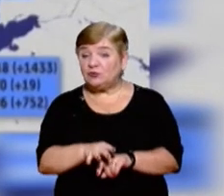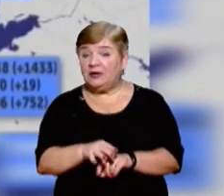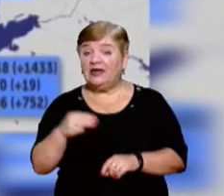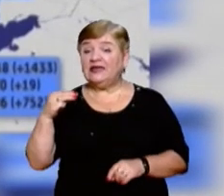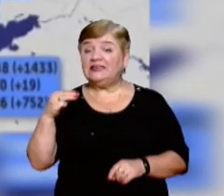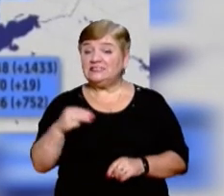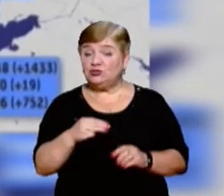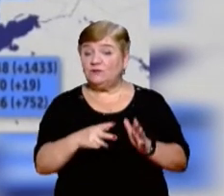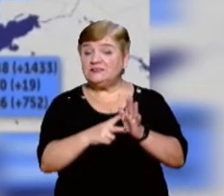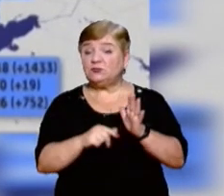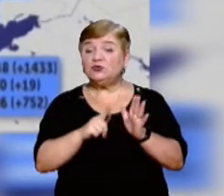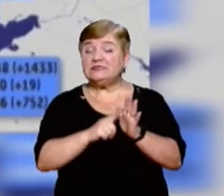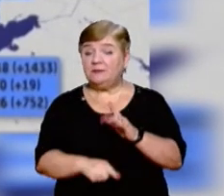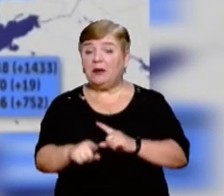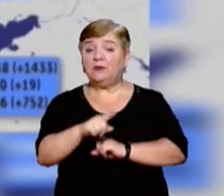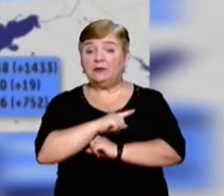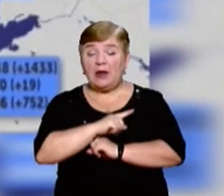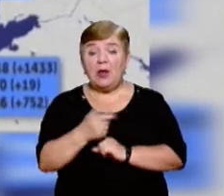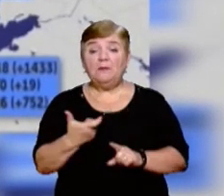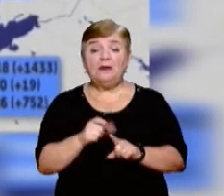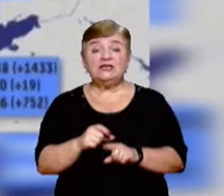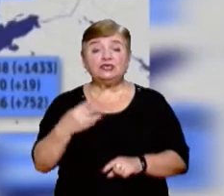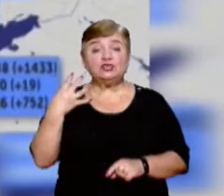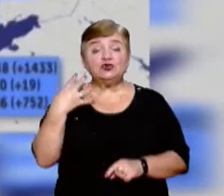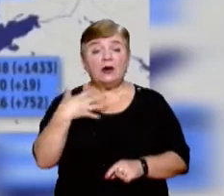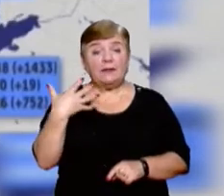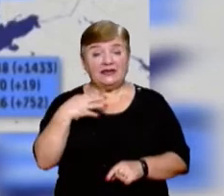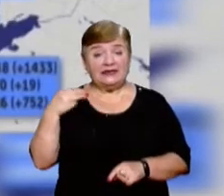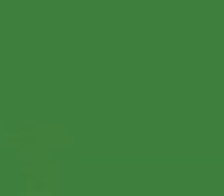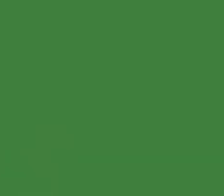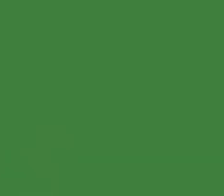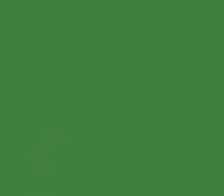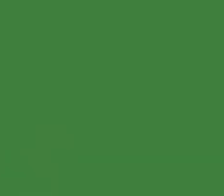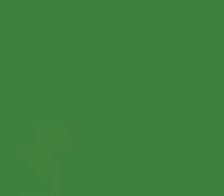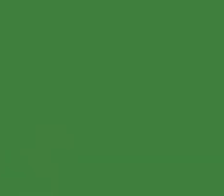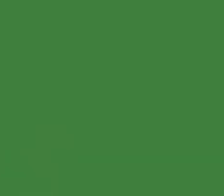1970 померли, більше 45,5 тисяч людей одужали.